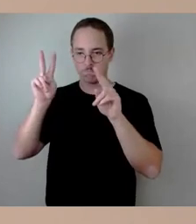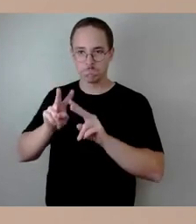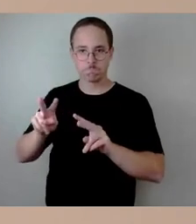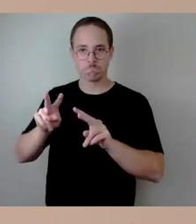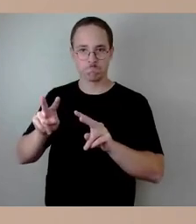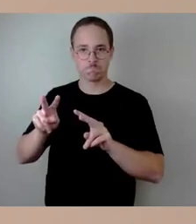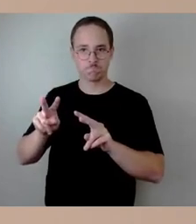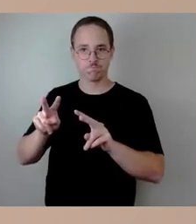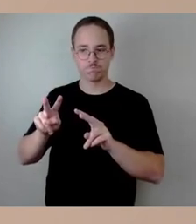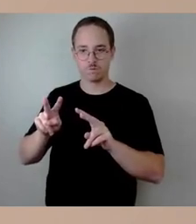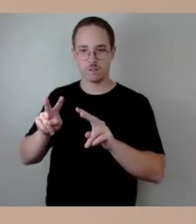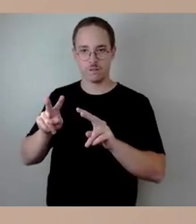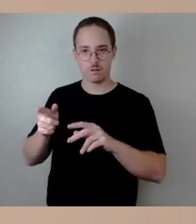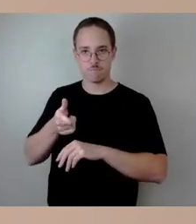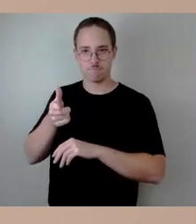sagen,